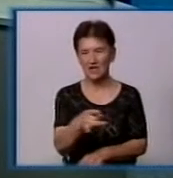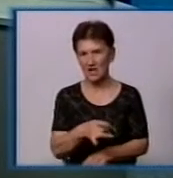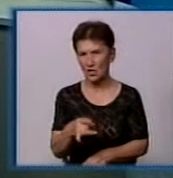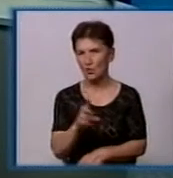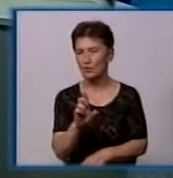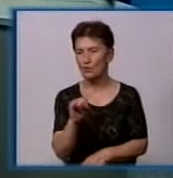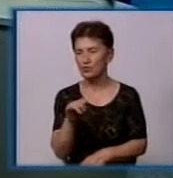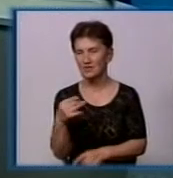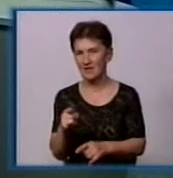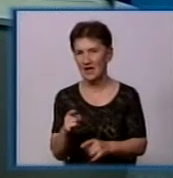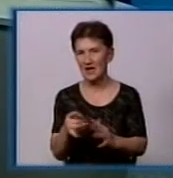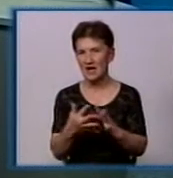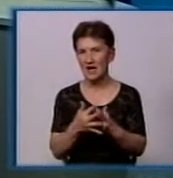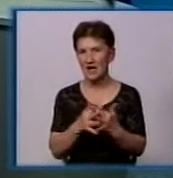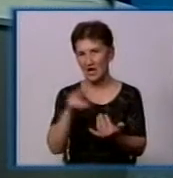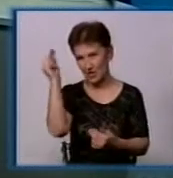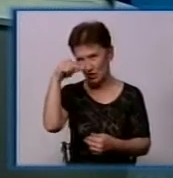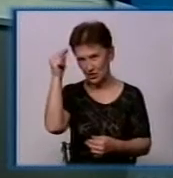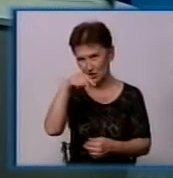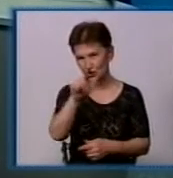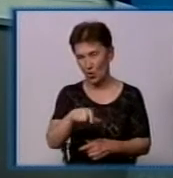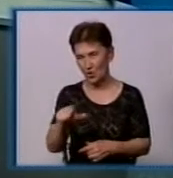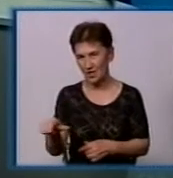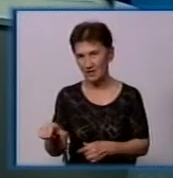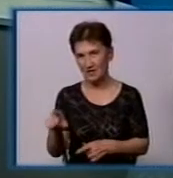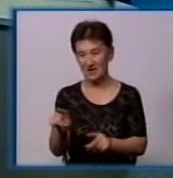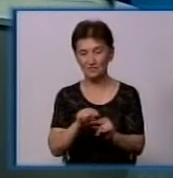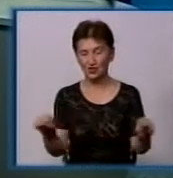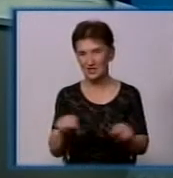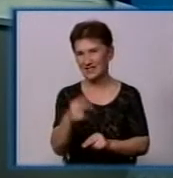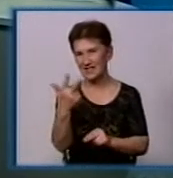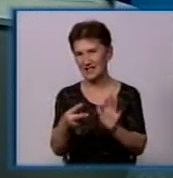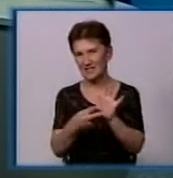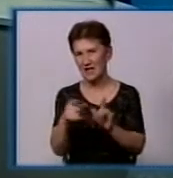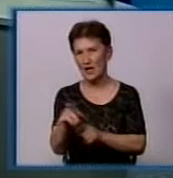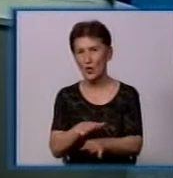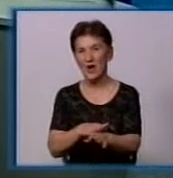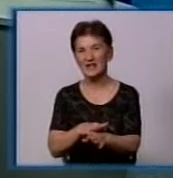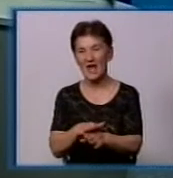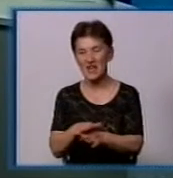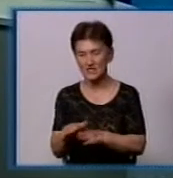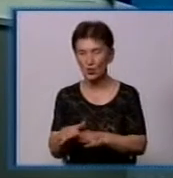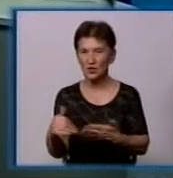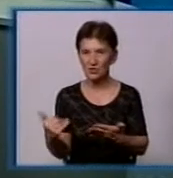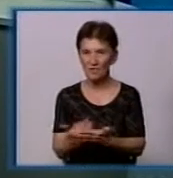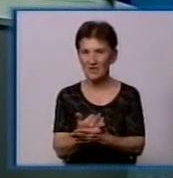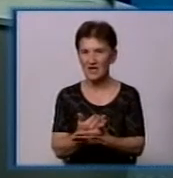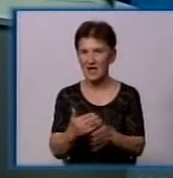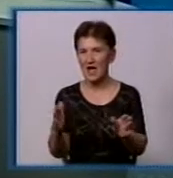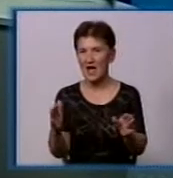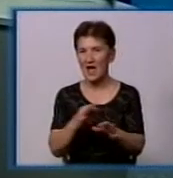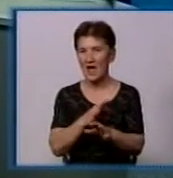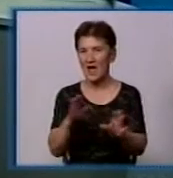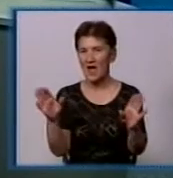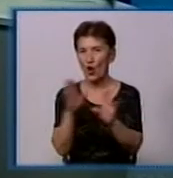Місцеві школярі під керівництвом вчителя хімії 38-річного Сергія Скворцова реалізували, реалізують новий екологічний проєкт, написала